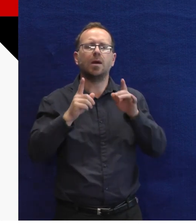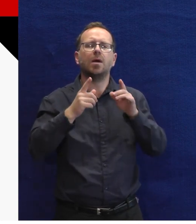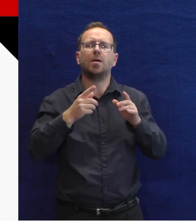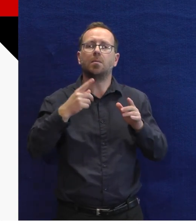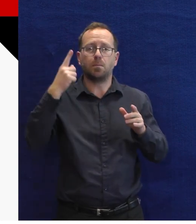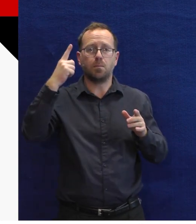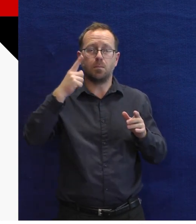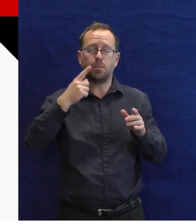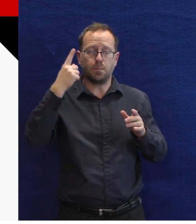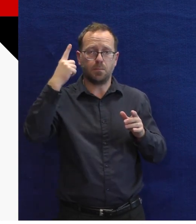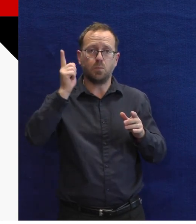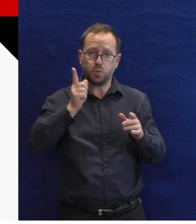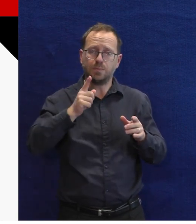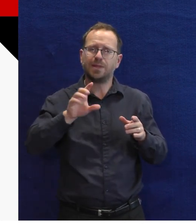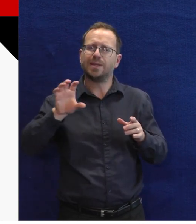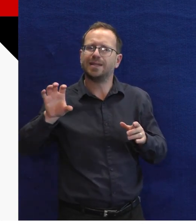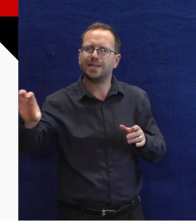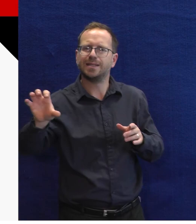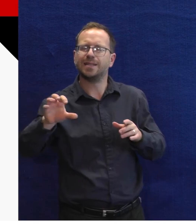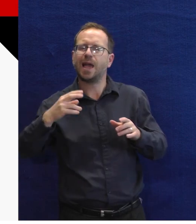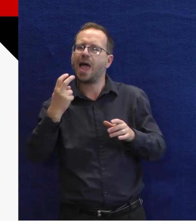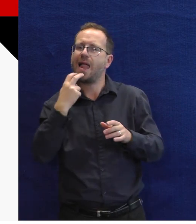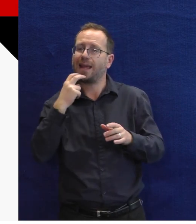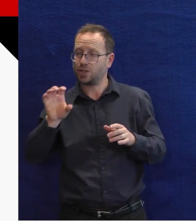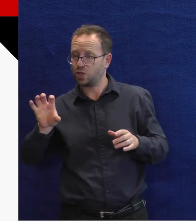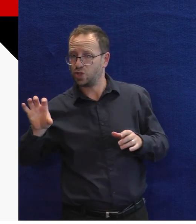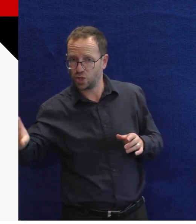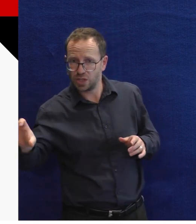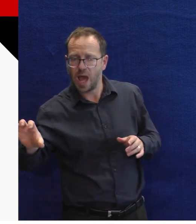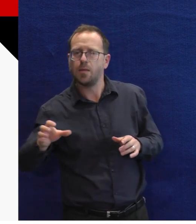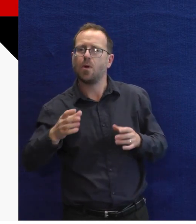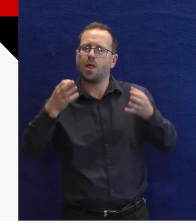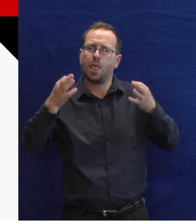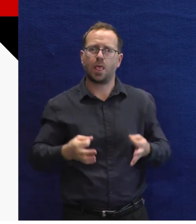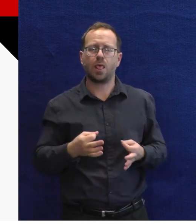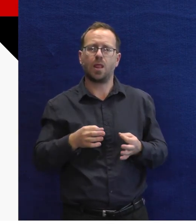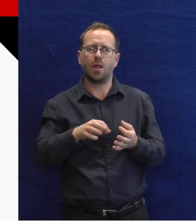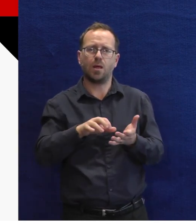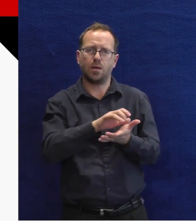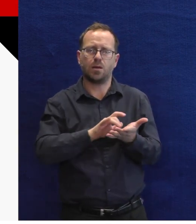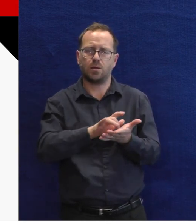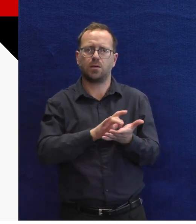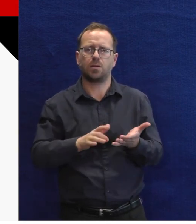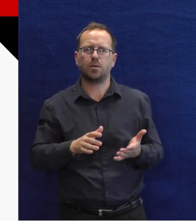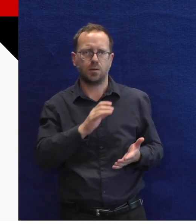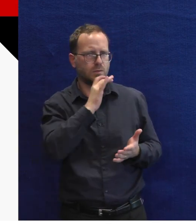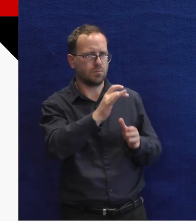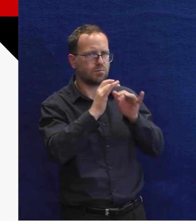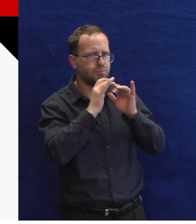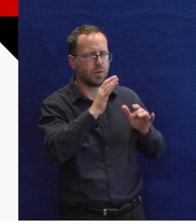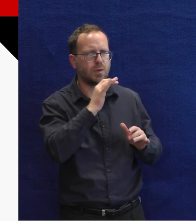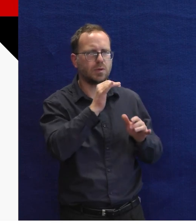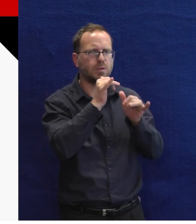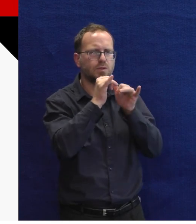Je to propojeno přes HomeKit nebo musí být v síti nějaká krabička? je celé. Vaše